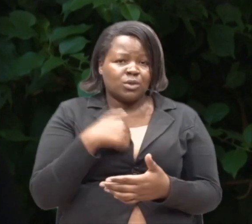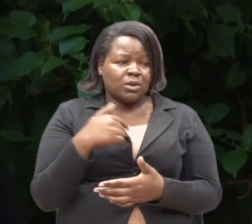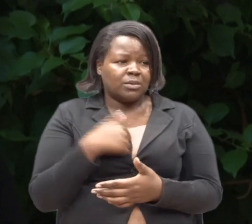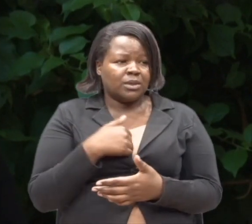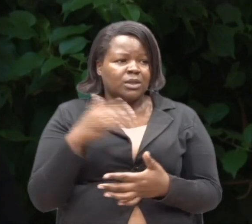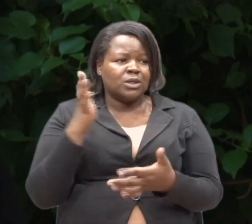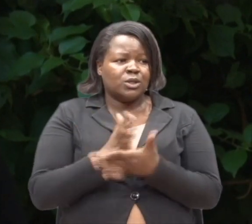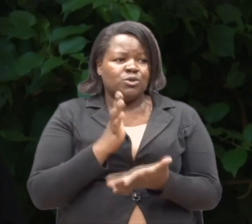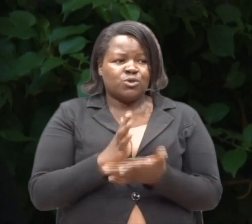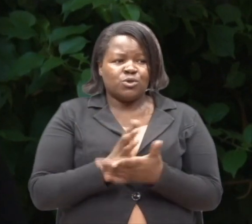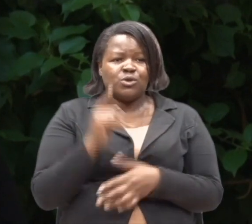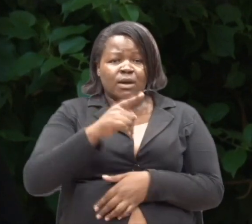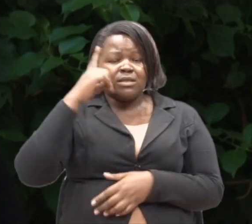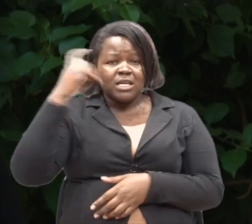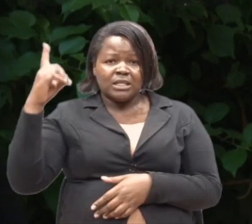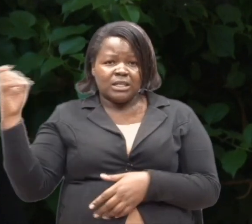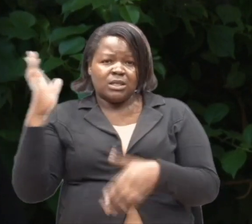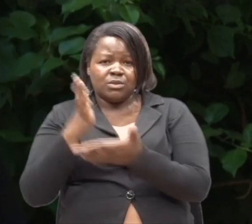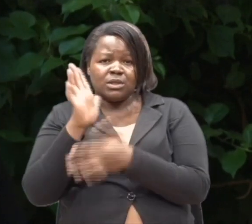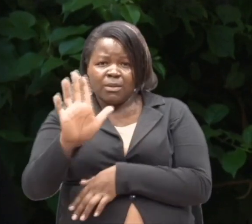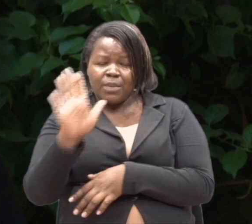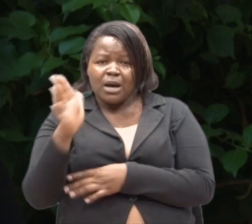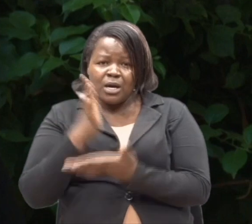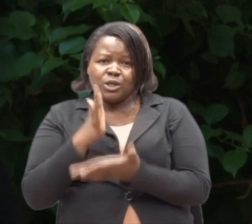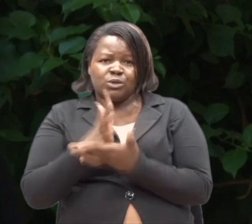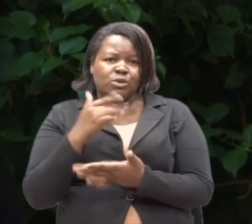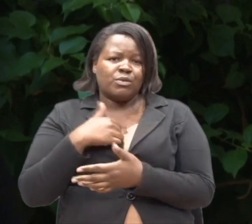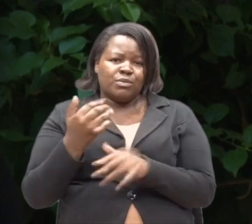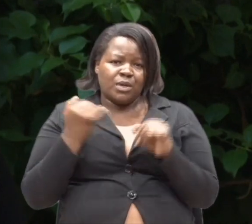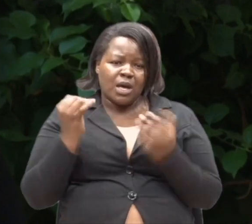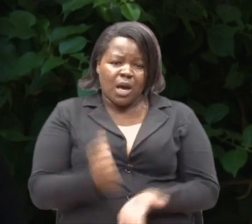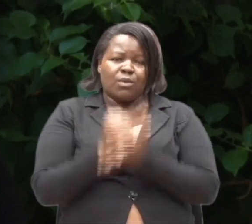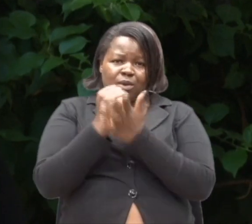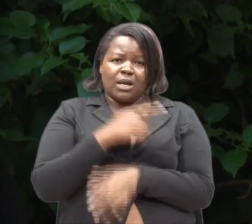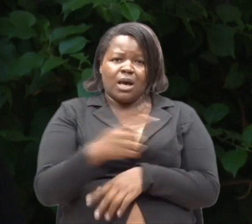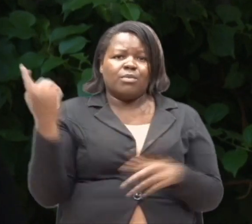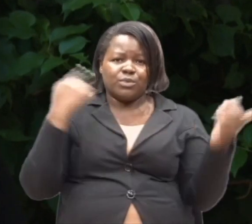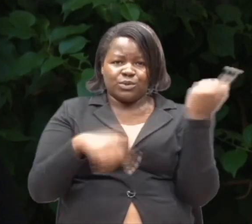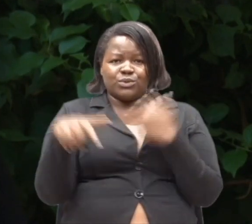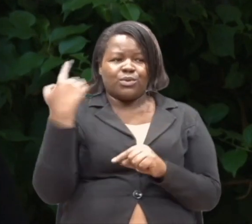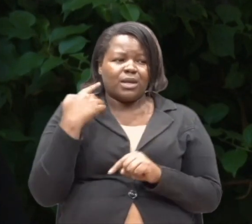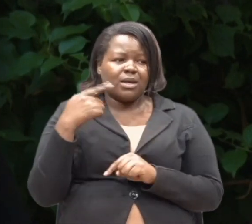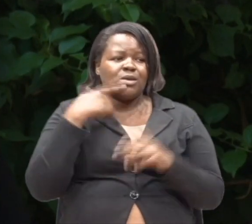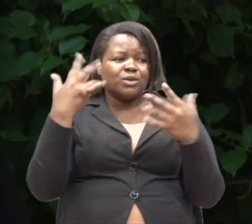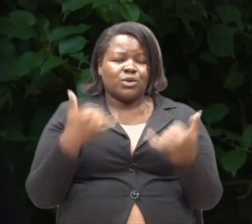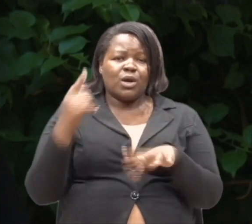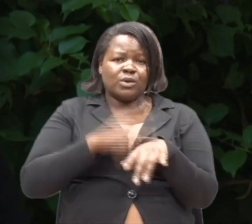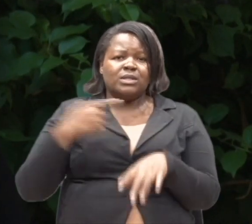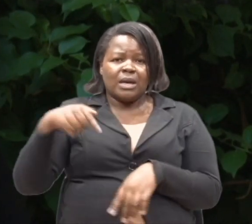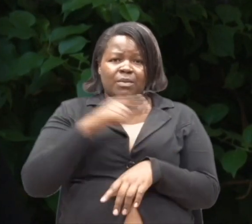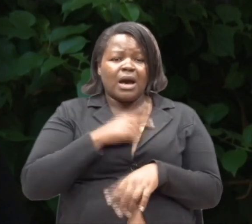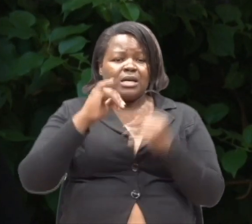hiyo, hiyo ndoto zako, nita, ta kusaidia kuzitimisha. Saa